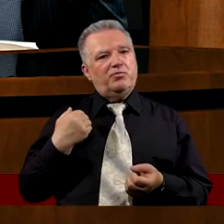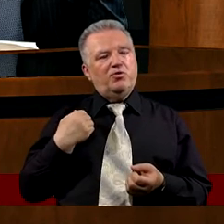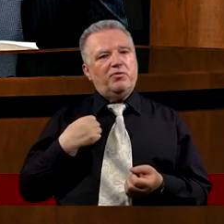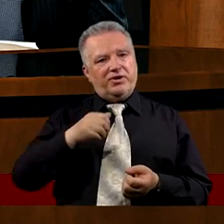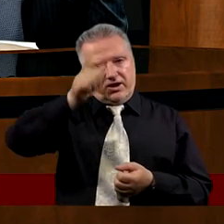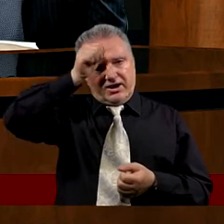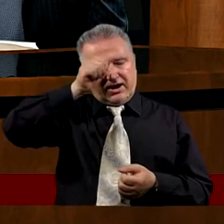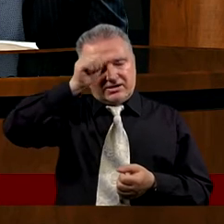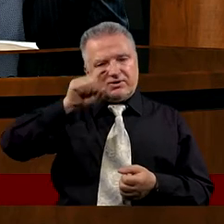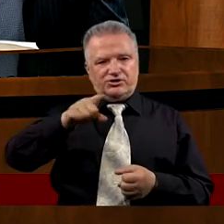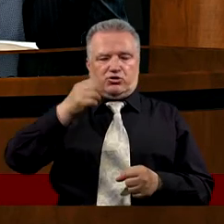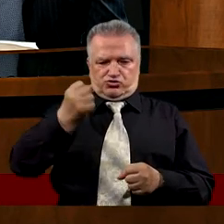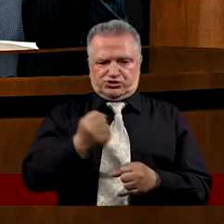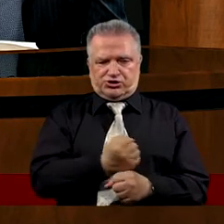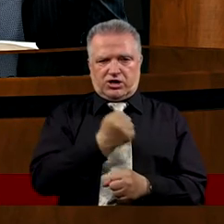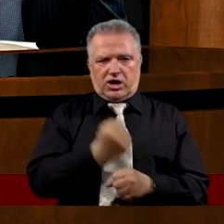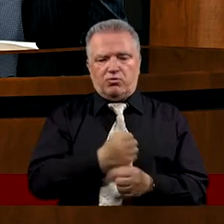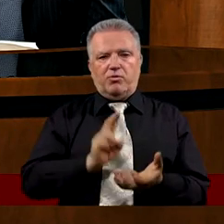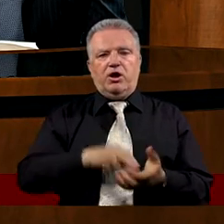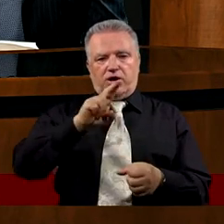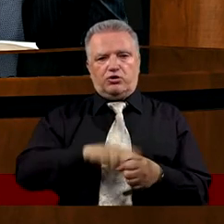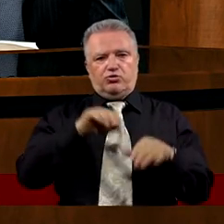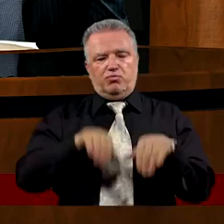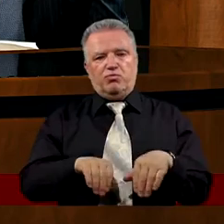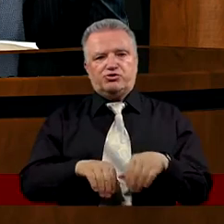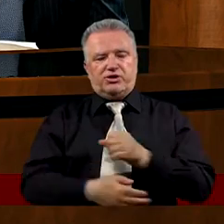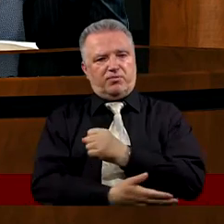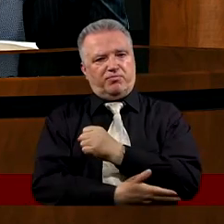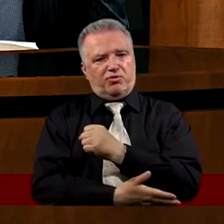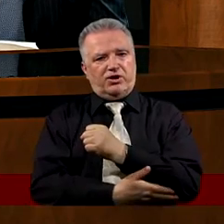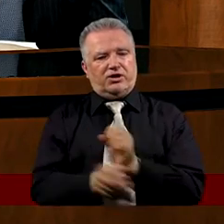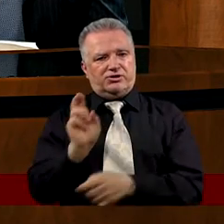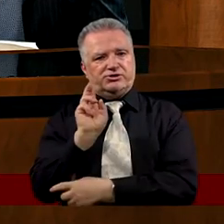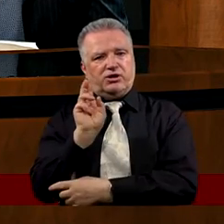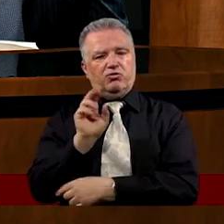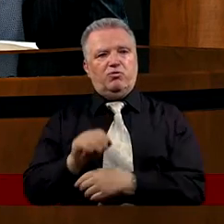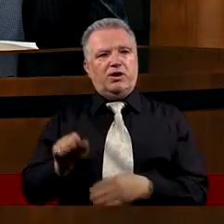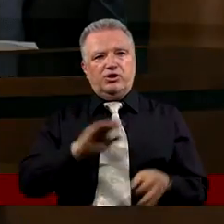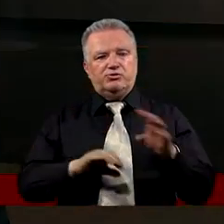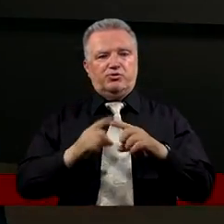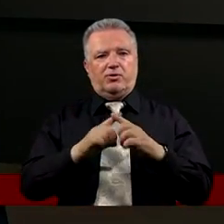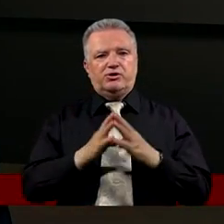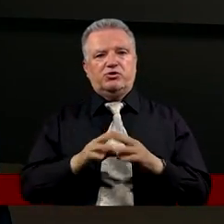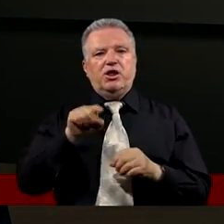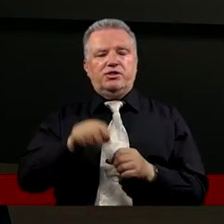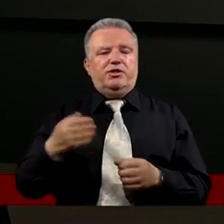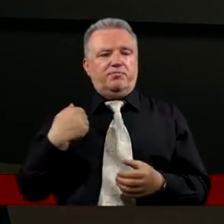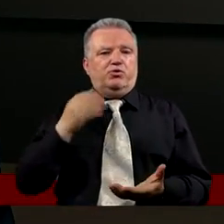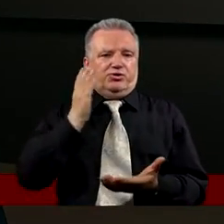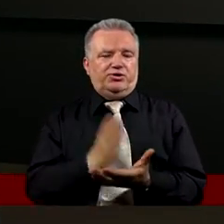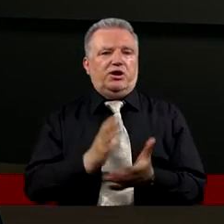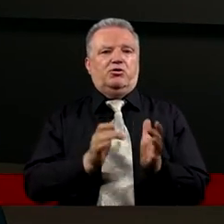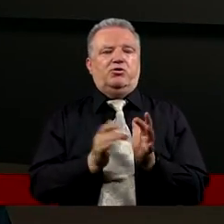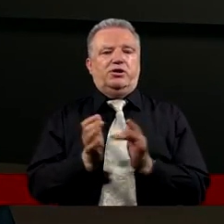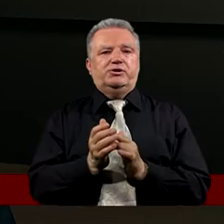go nazwać Tą skałą Tym, na którym można W pełni polegać Zaufać Tym był Tylko Chrystus